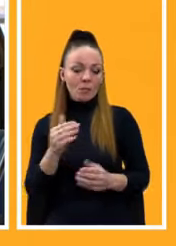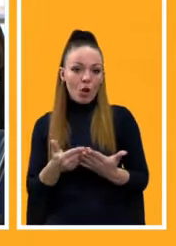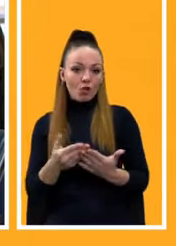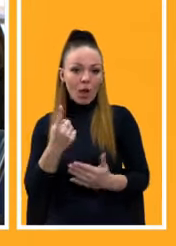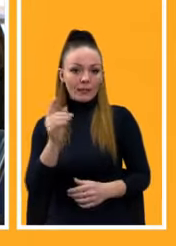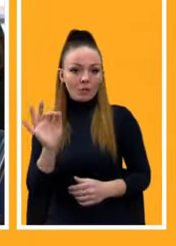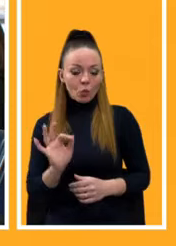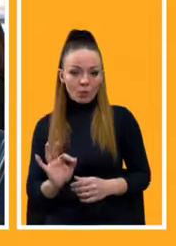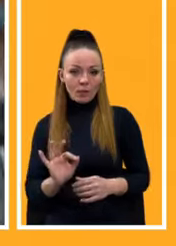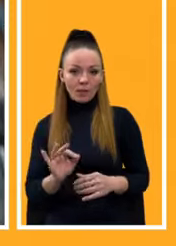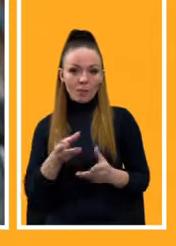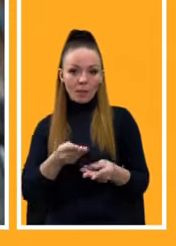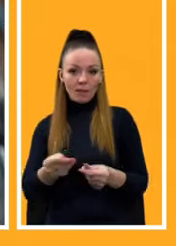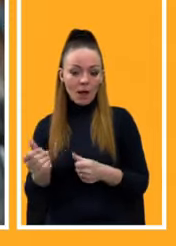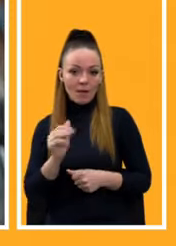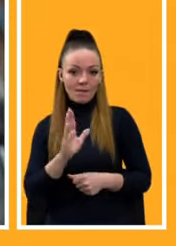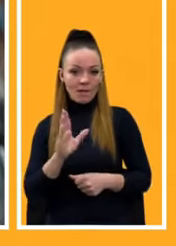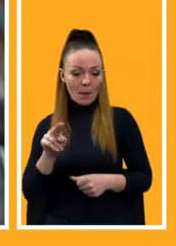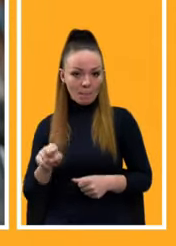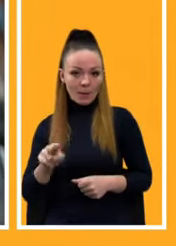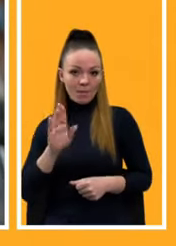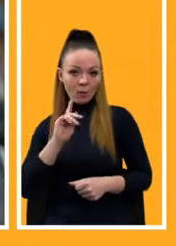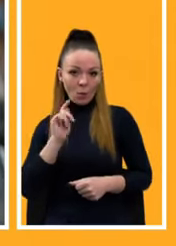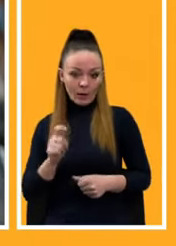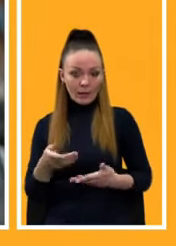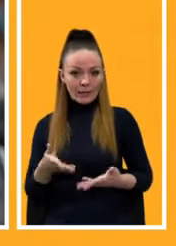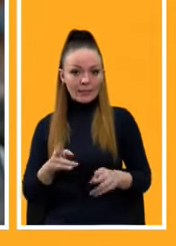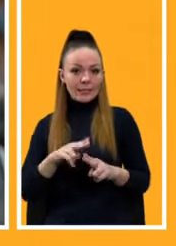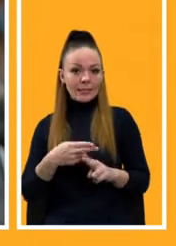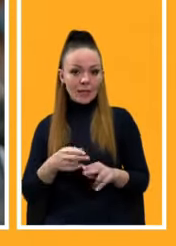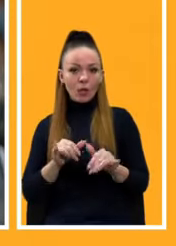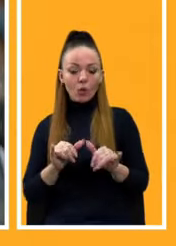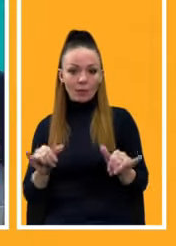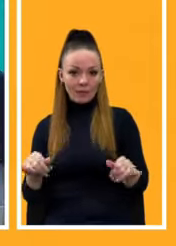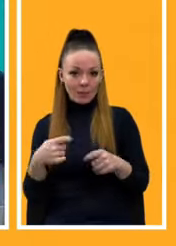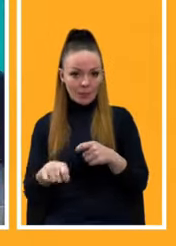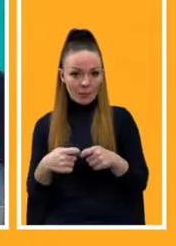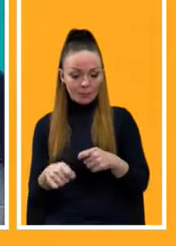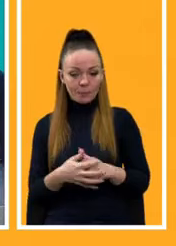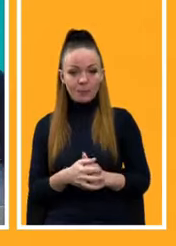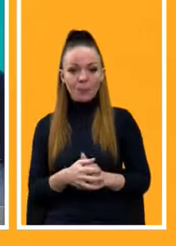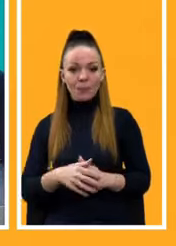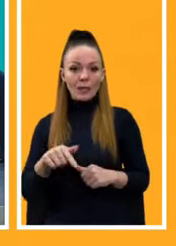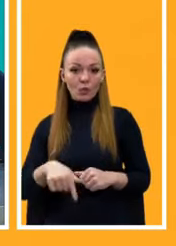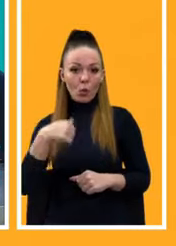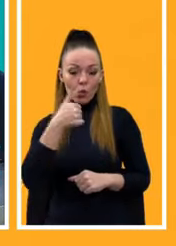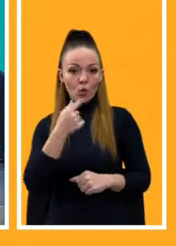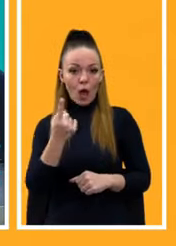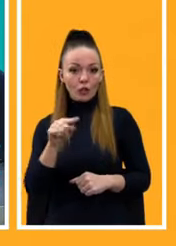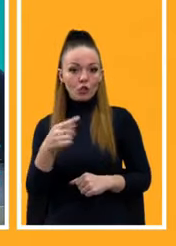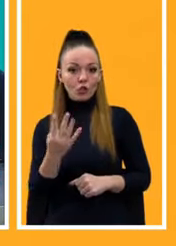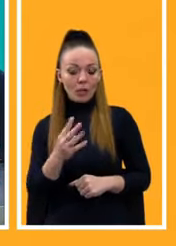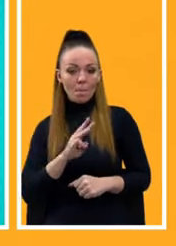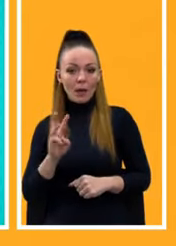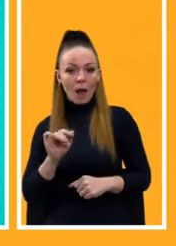впливає на розмір валового внутрішнього продукту в Україні, тобто цей розмір інвестицій. Цього року 1,4 мільярда – це